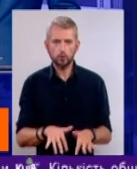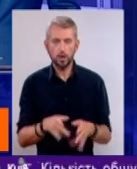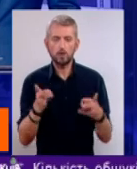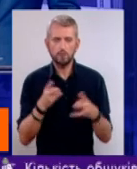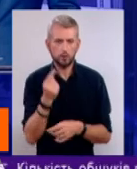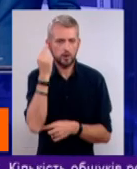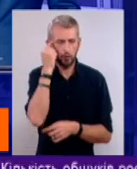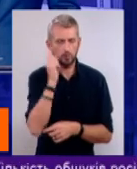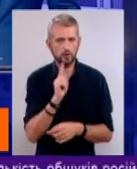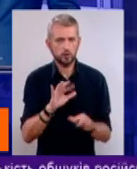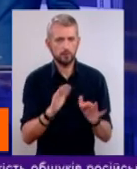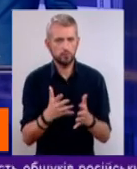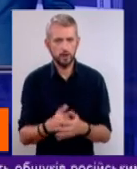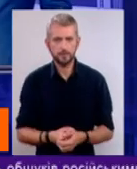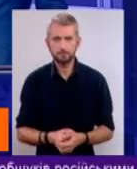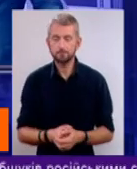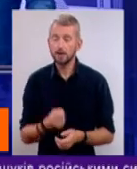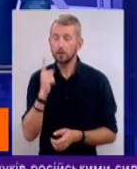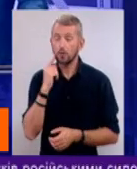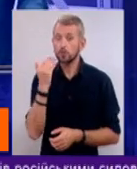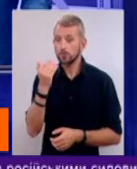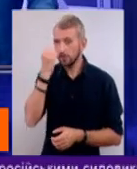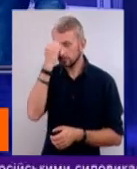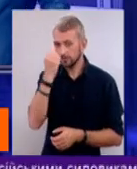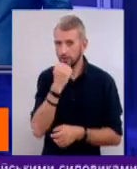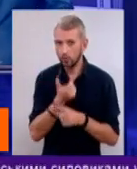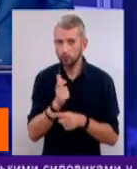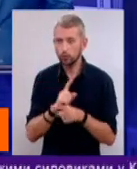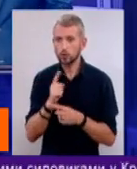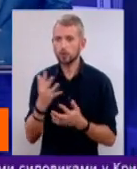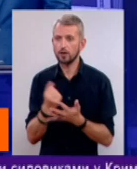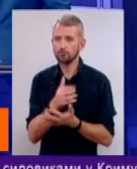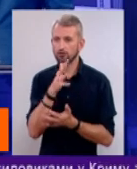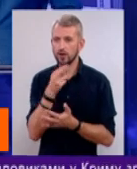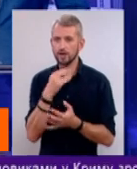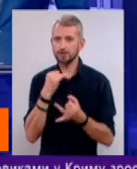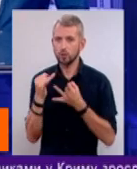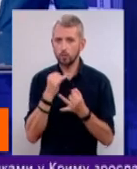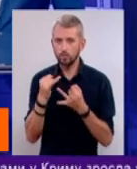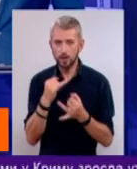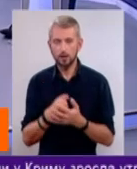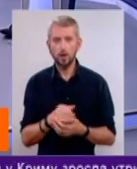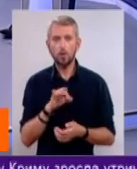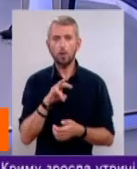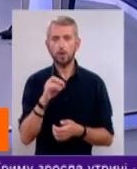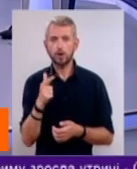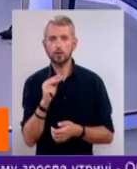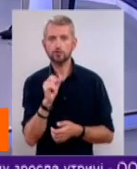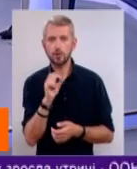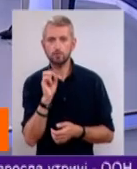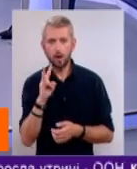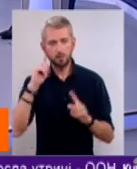варто задуматися, що відбувається. Почули вас, пане Олеже. Дуже дякую, що знайшли час для спілкування. Нагадаю, що Олег Чабан, психіатр,